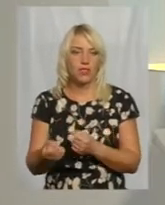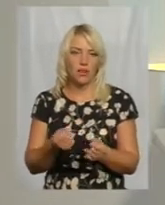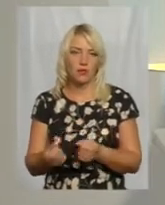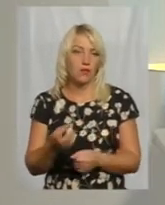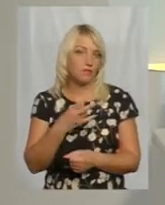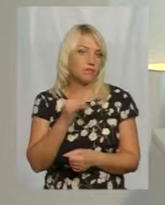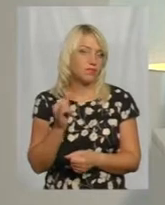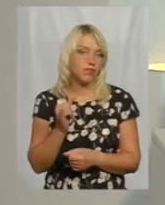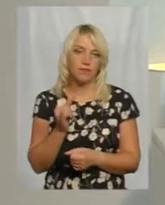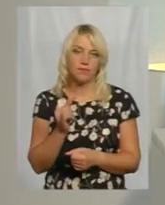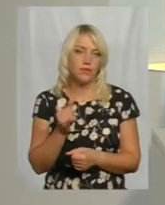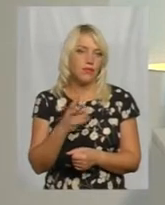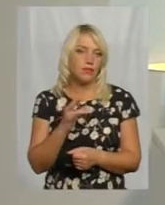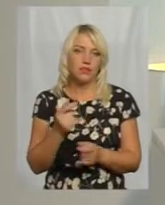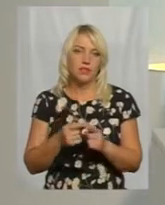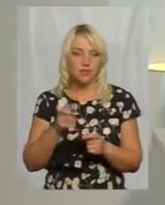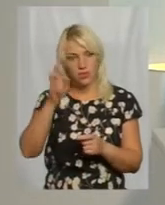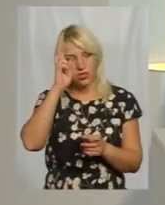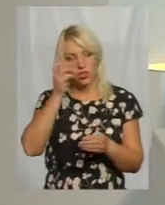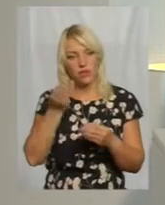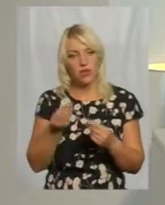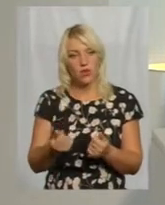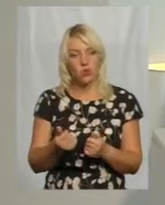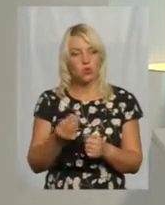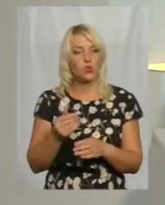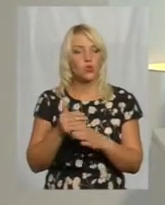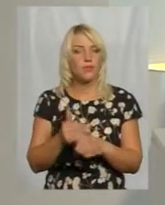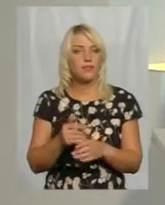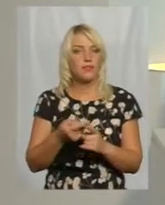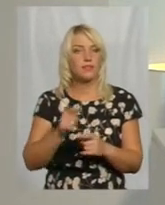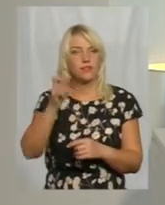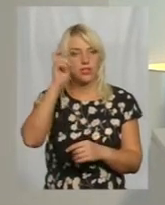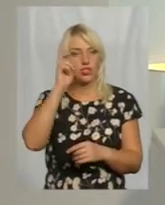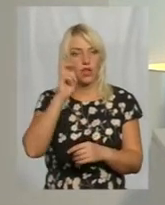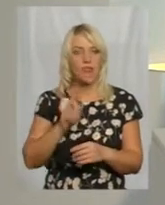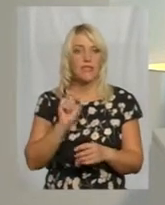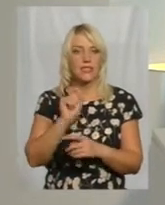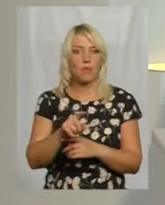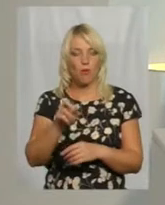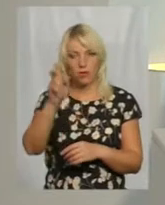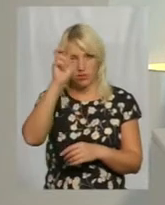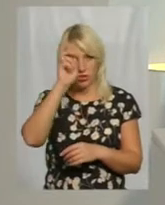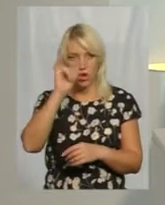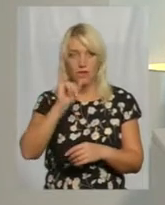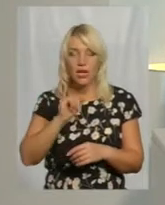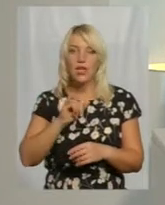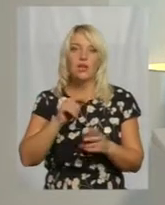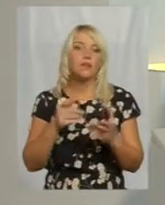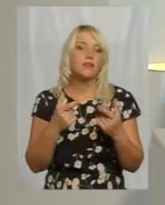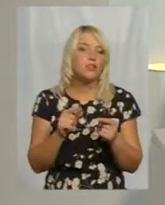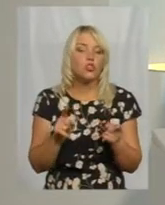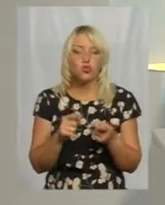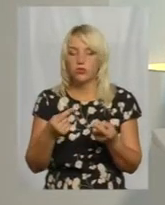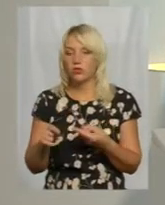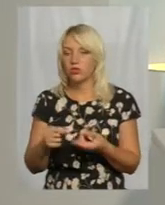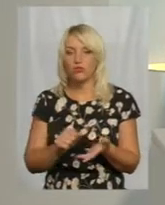Ні. Це є кошти державні, субвенція державна, замовлення державне, і десь щось іншого